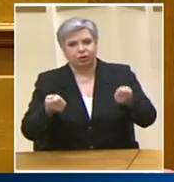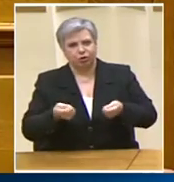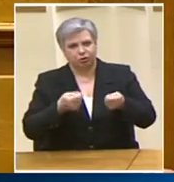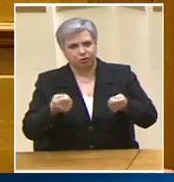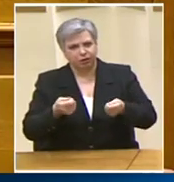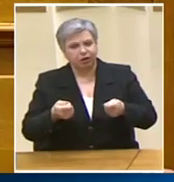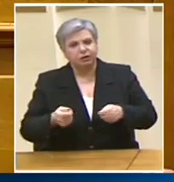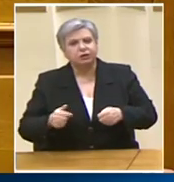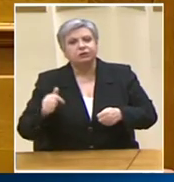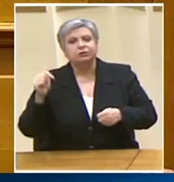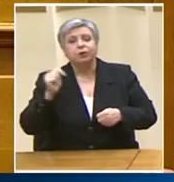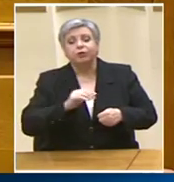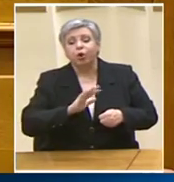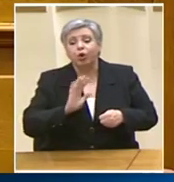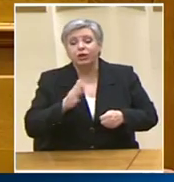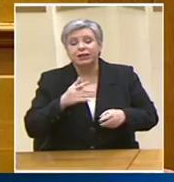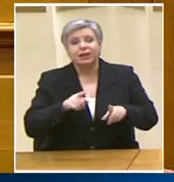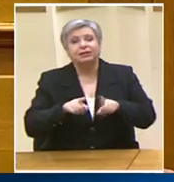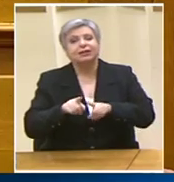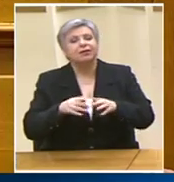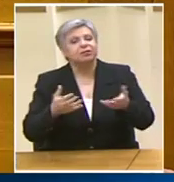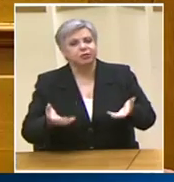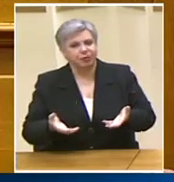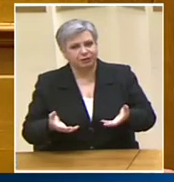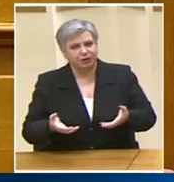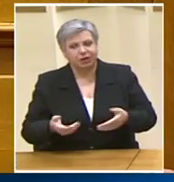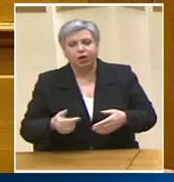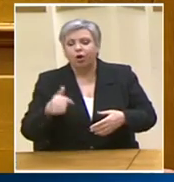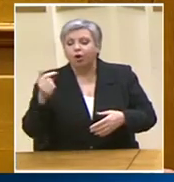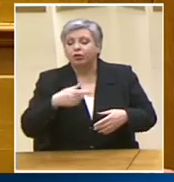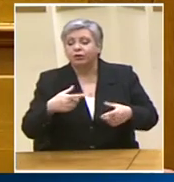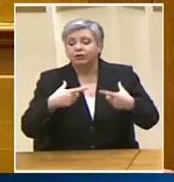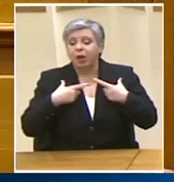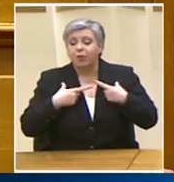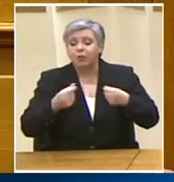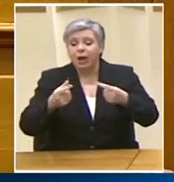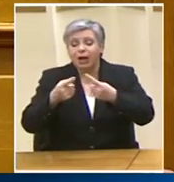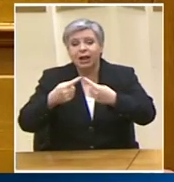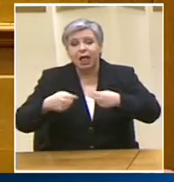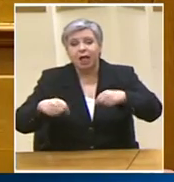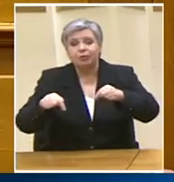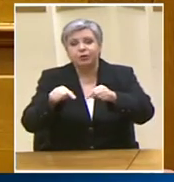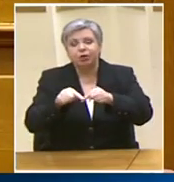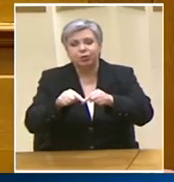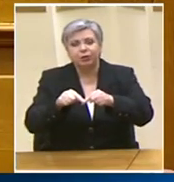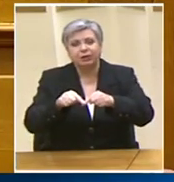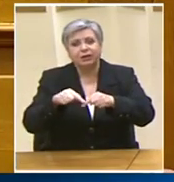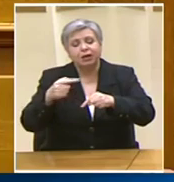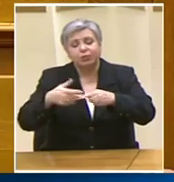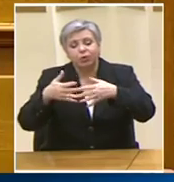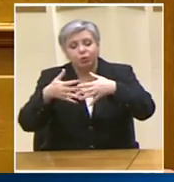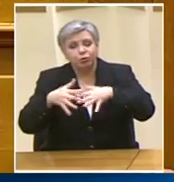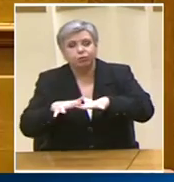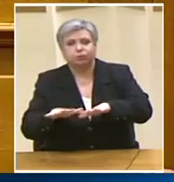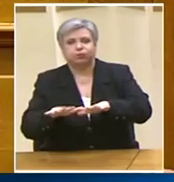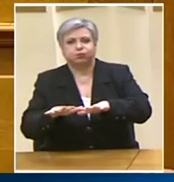ασυμβίβαστα των μελών διότι μέλη της Επιτροπής ήταν συγγενείς, βουλευτών και σήμερα υπουργού της Ν.